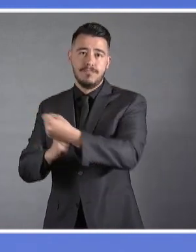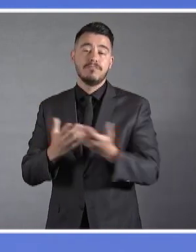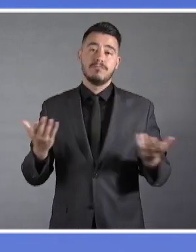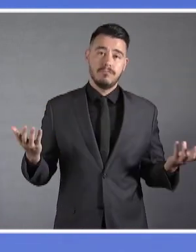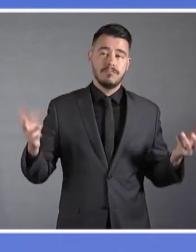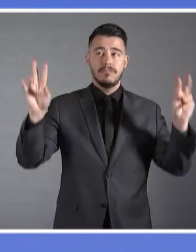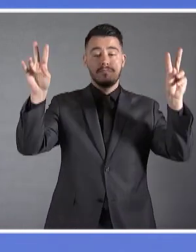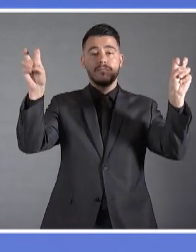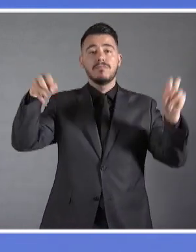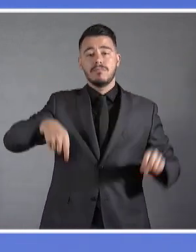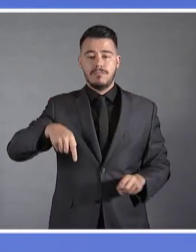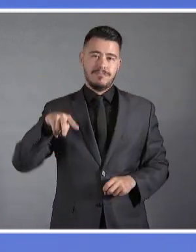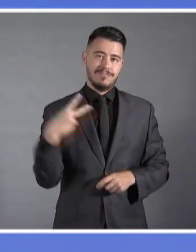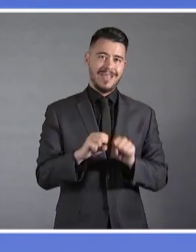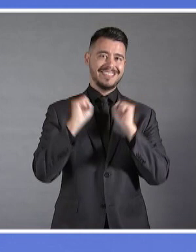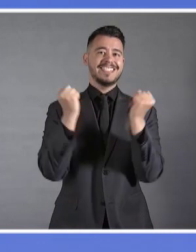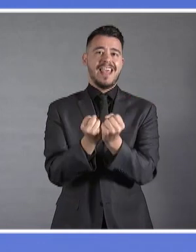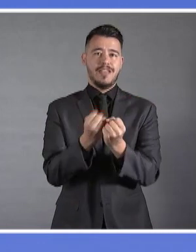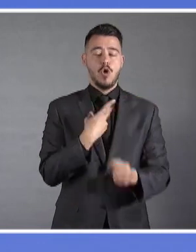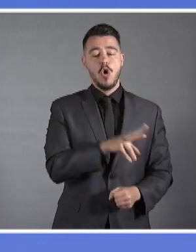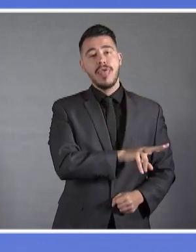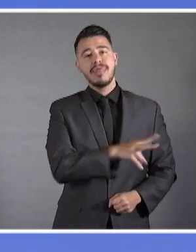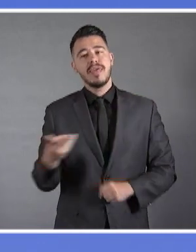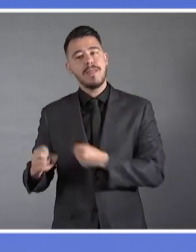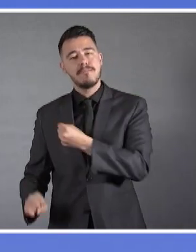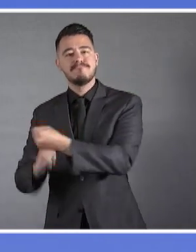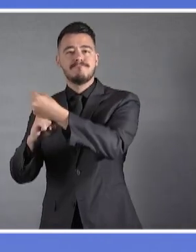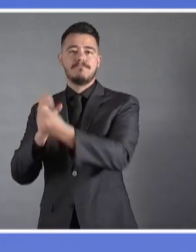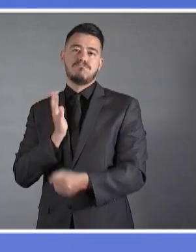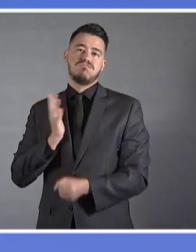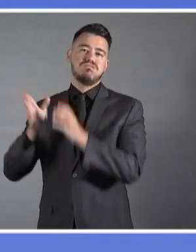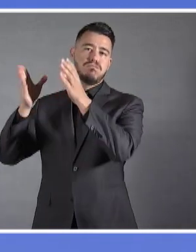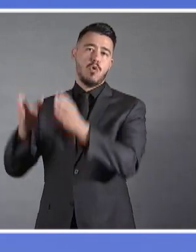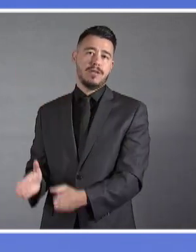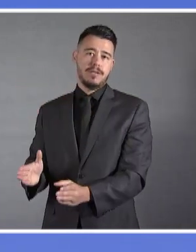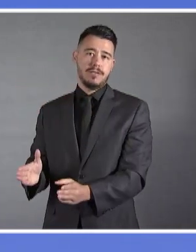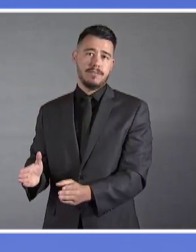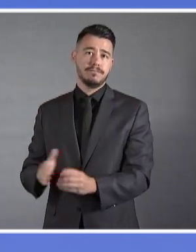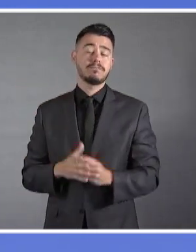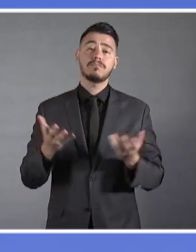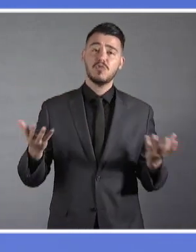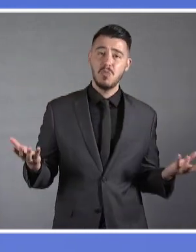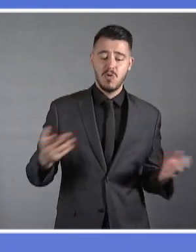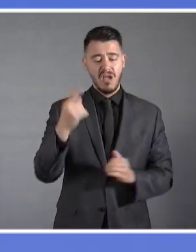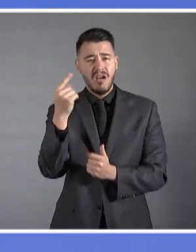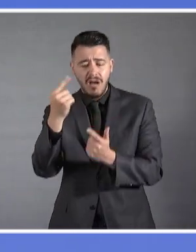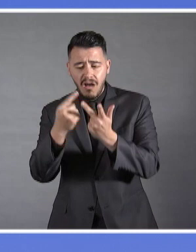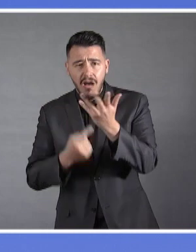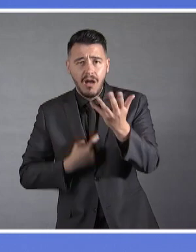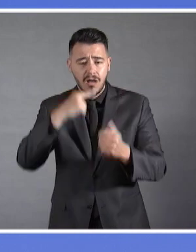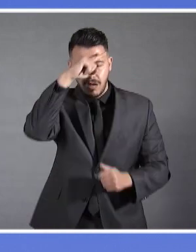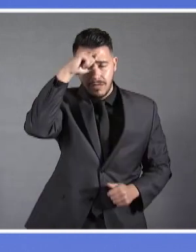κεντρικό σύνδημά μας. Σε αυτή τη δύσκολη εξίσωση, με τα δημοσιονομικά δεδομένα